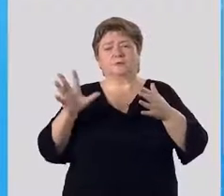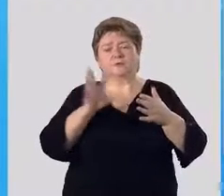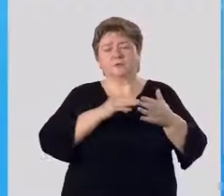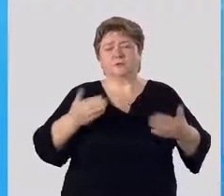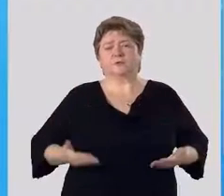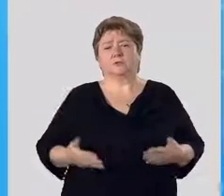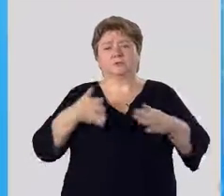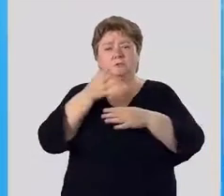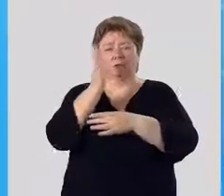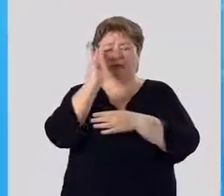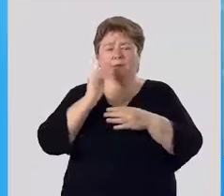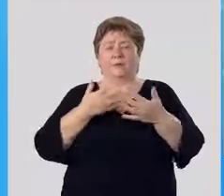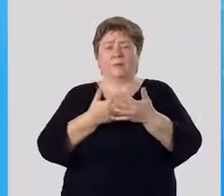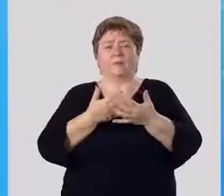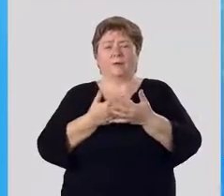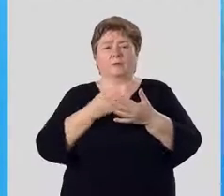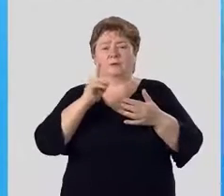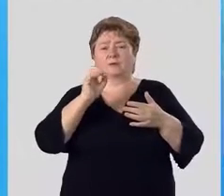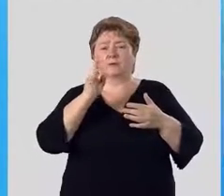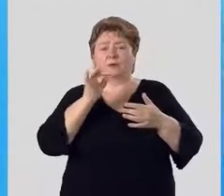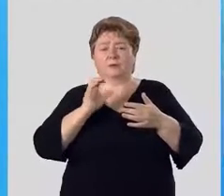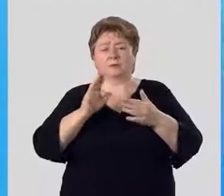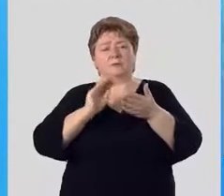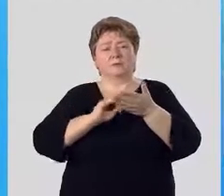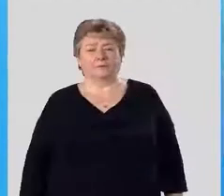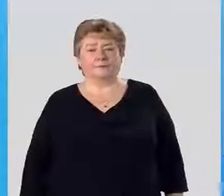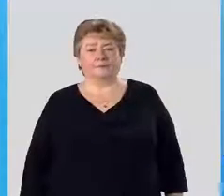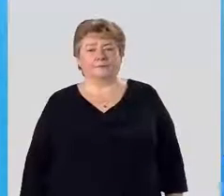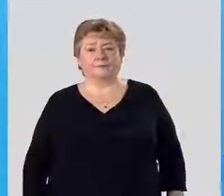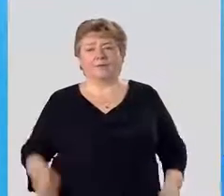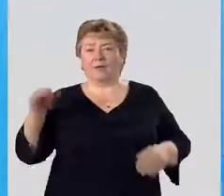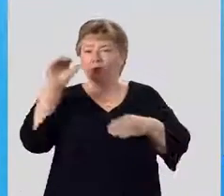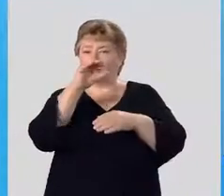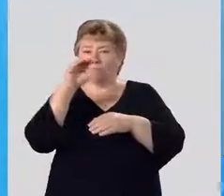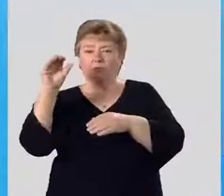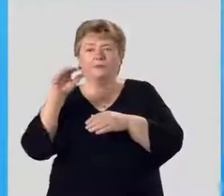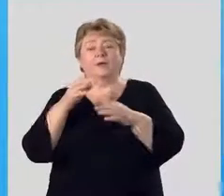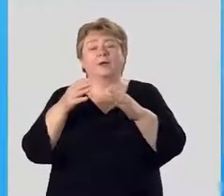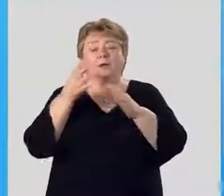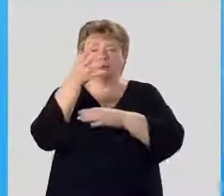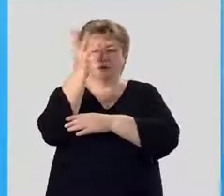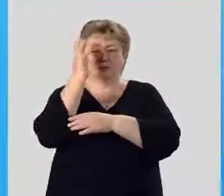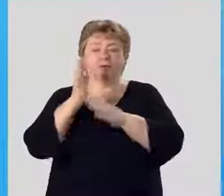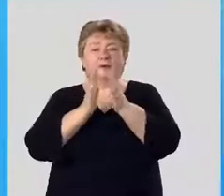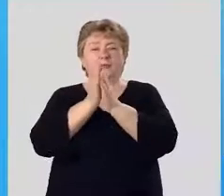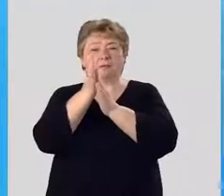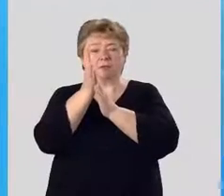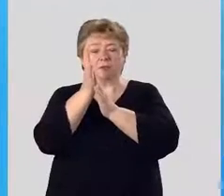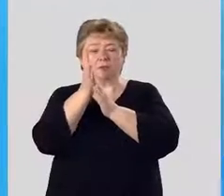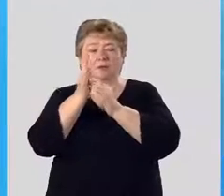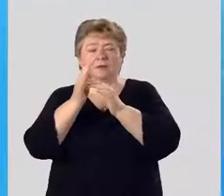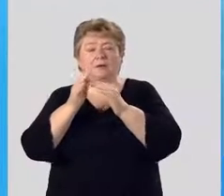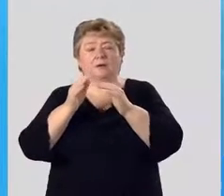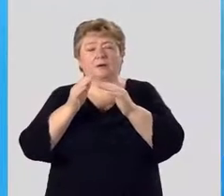жизни деревьев. Например, кипарис вечно зеленый. Драконовое дерево. Растение рода